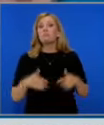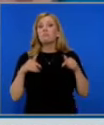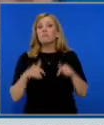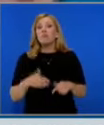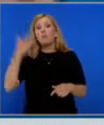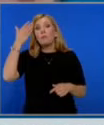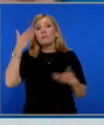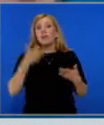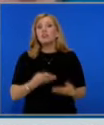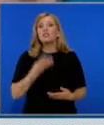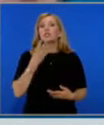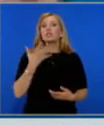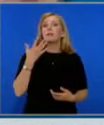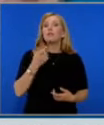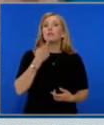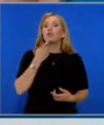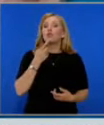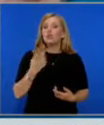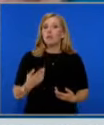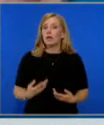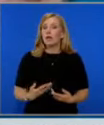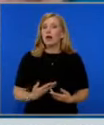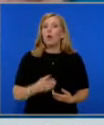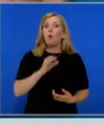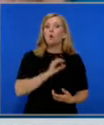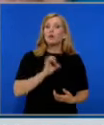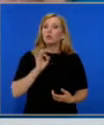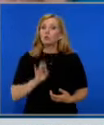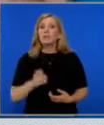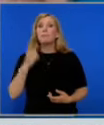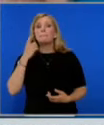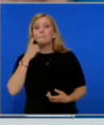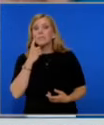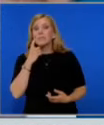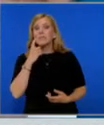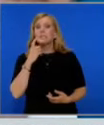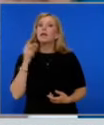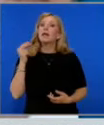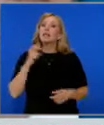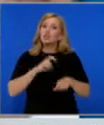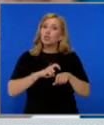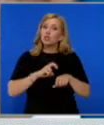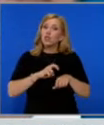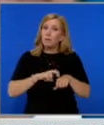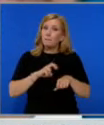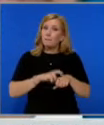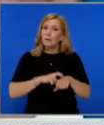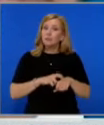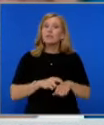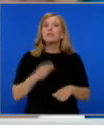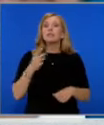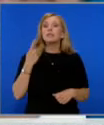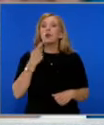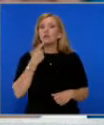45-годишния Орлин Русев, 41-годишния Бисър Джамбазов, 31-годишната Катрин Иванова, 31